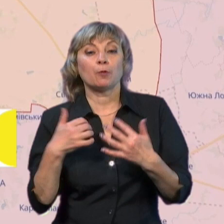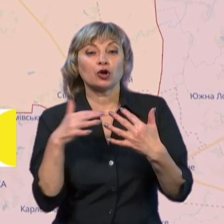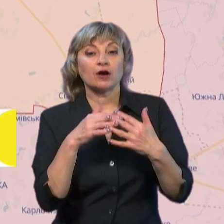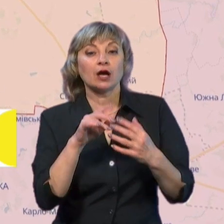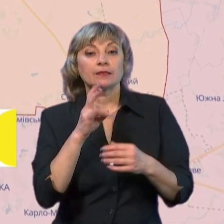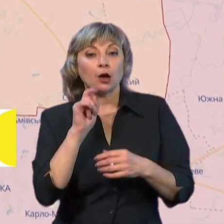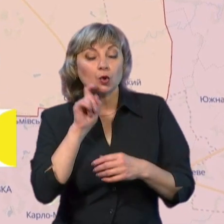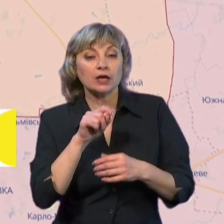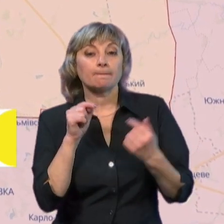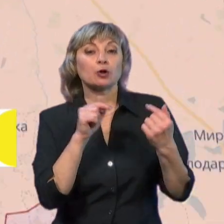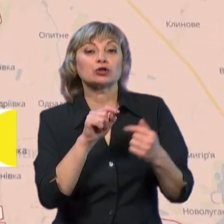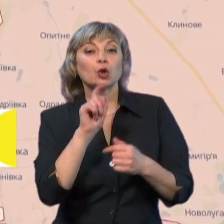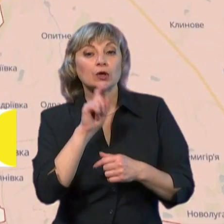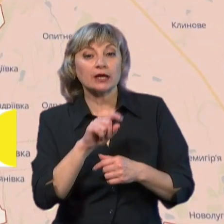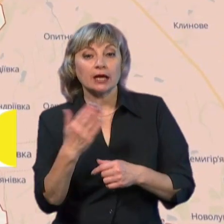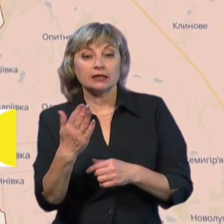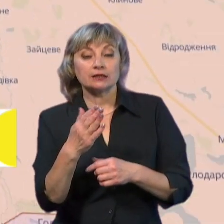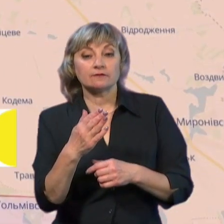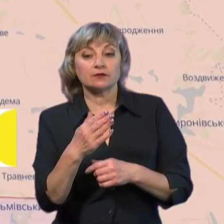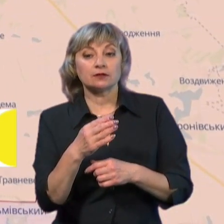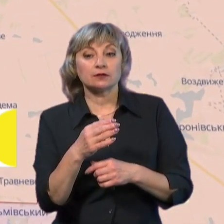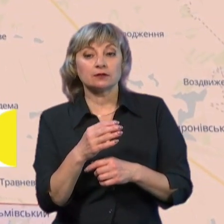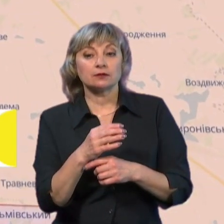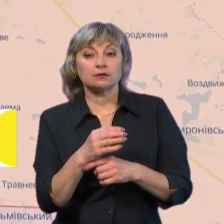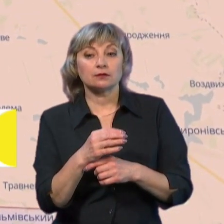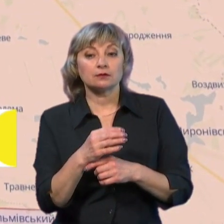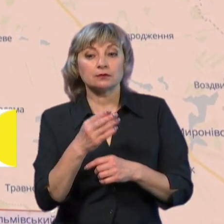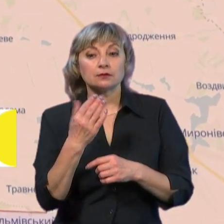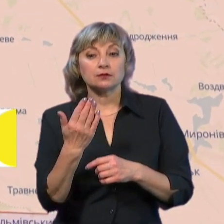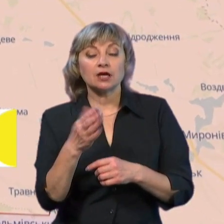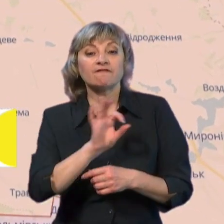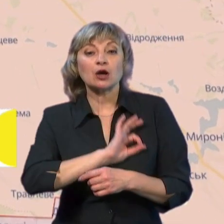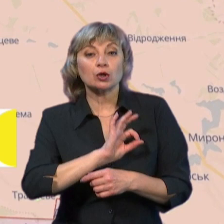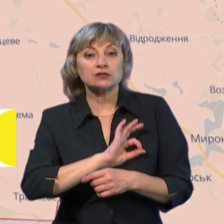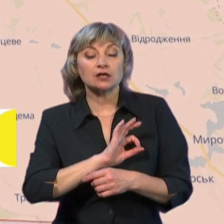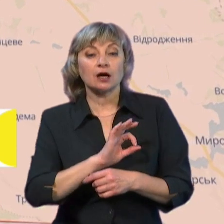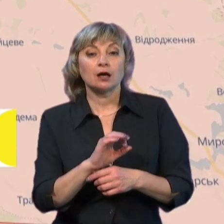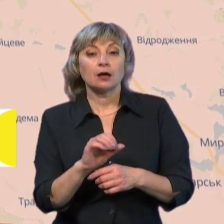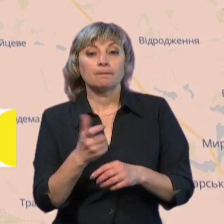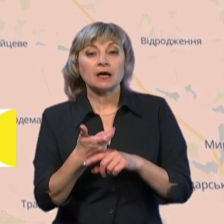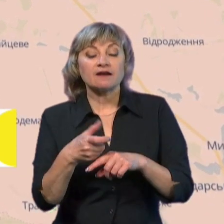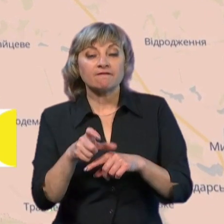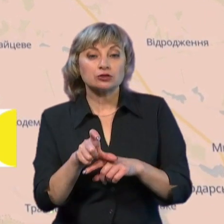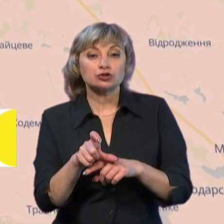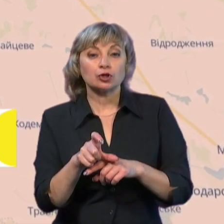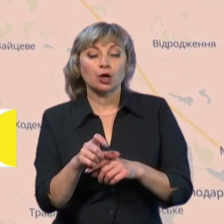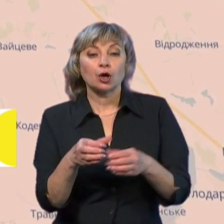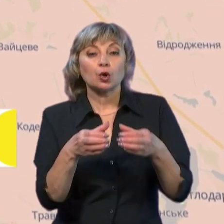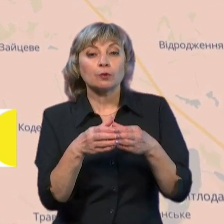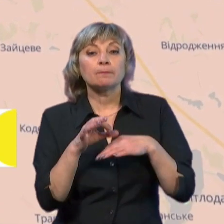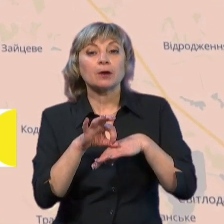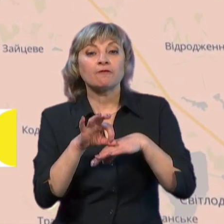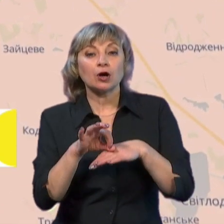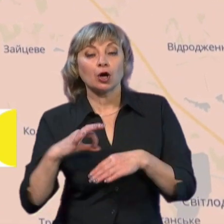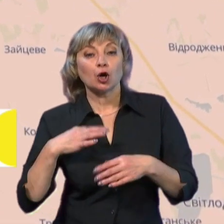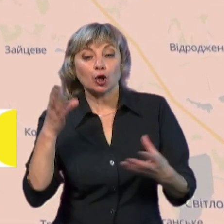проти України. Їм забувають повідомити те, що дій використовують переважно як групи для проведення